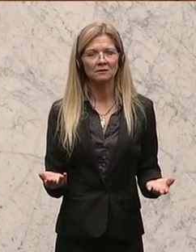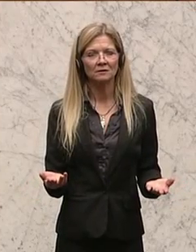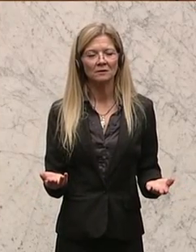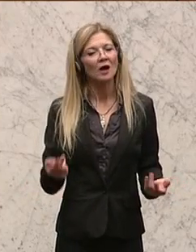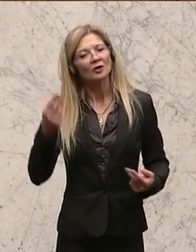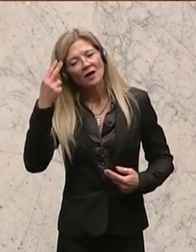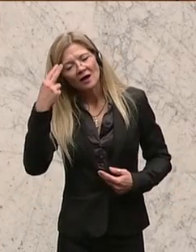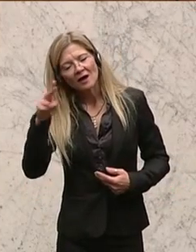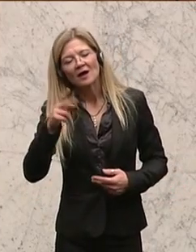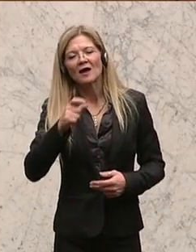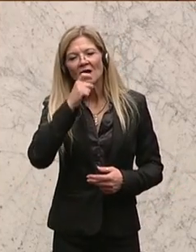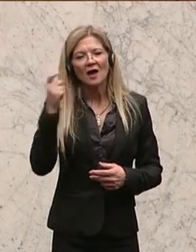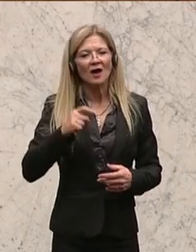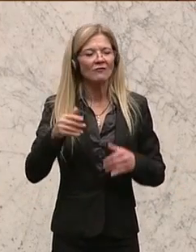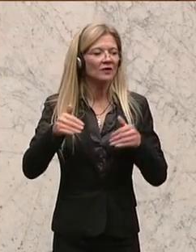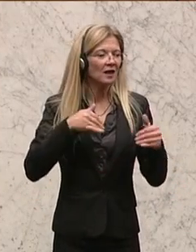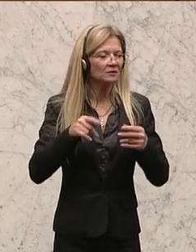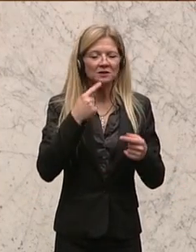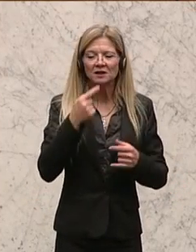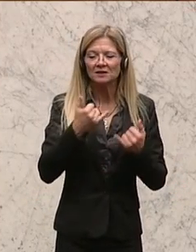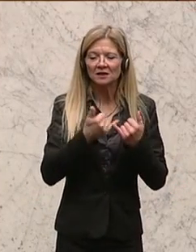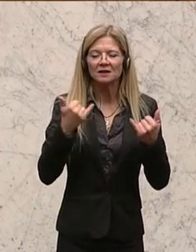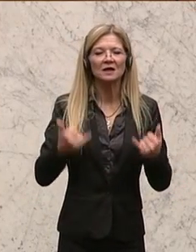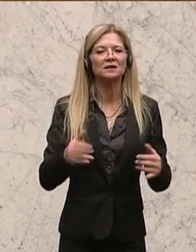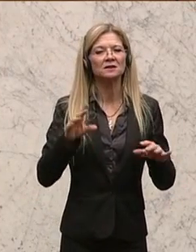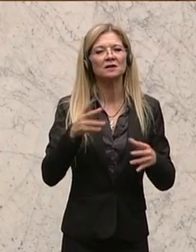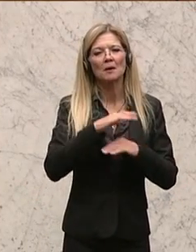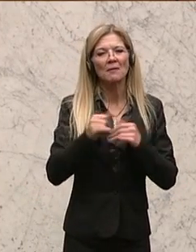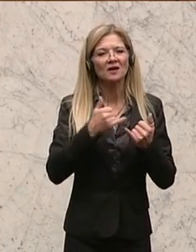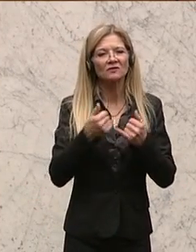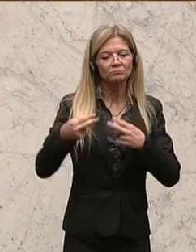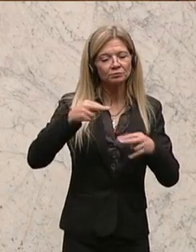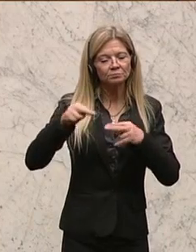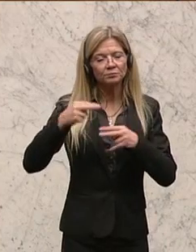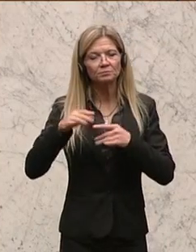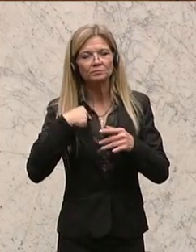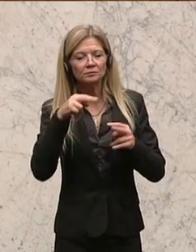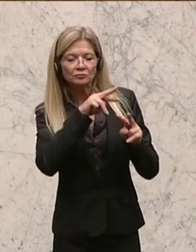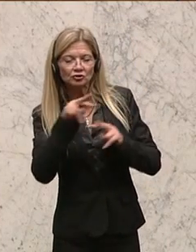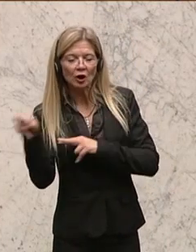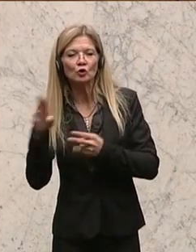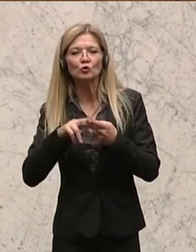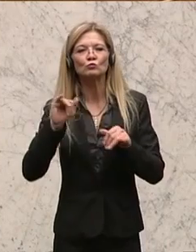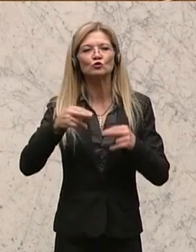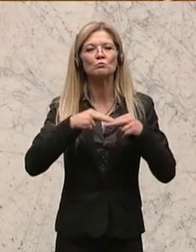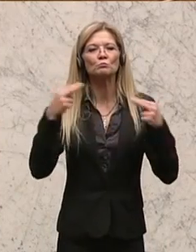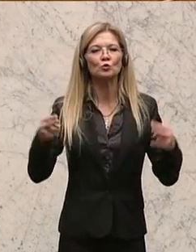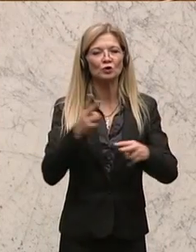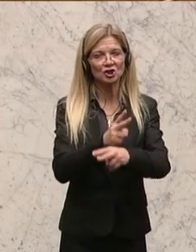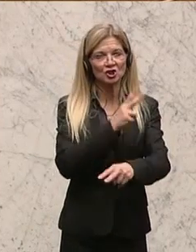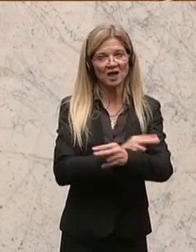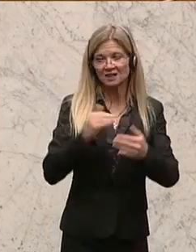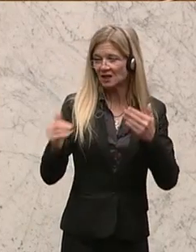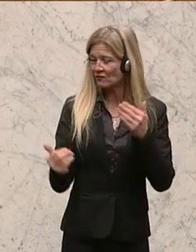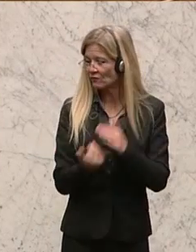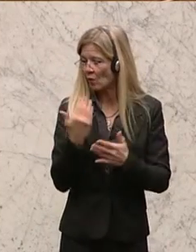jetzt Spending Reviews machen werden und dass bis 2018 eine Bundesstaatsreform ausgearbeitet werden soll, naja, ich meine,